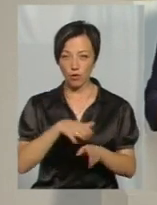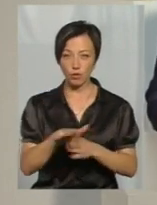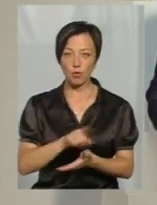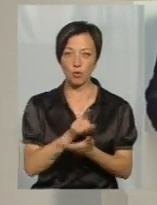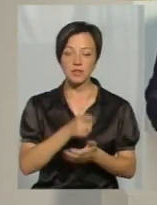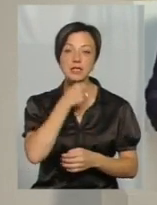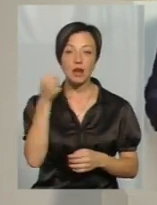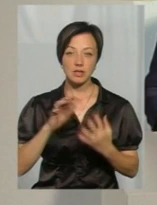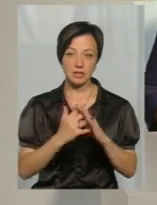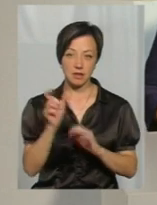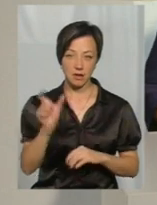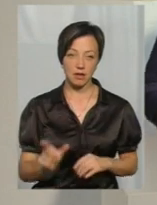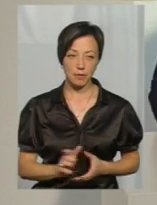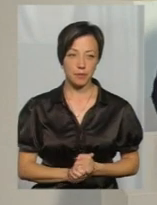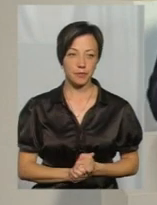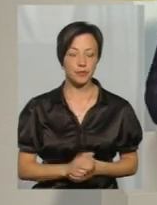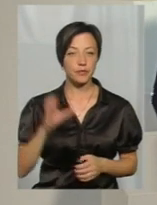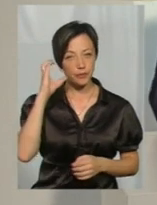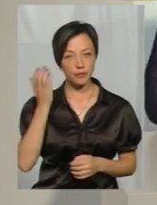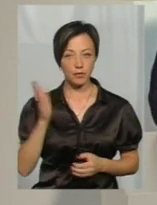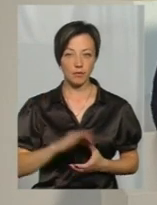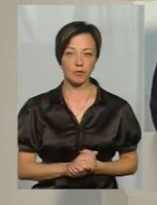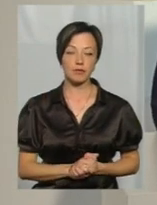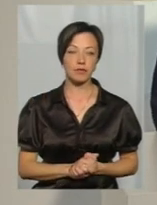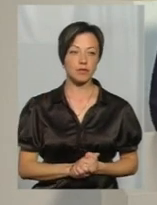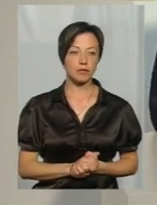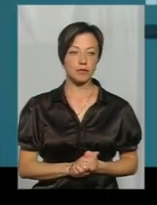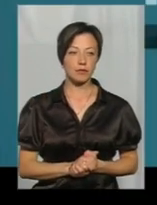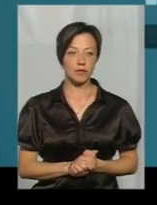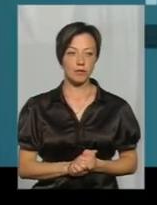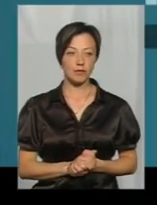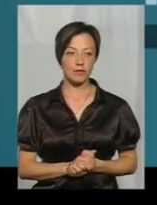обов'язків старости села Жерді Володимир Дюк. Давайте послухаємо, що вони вирішили.